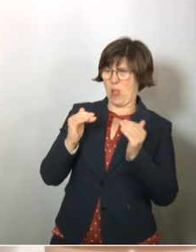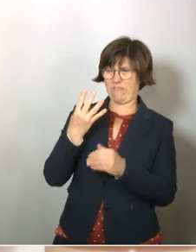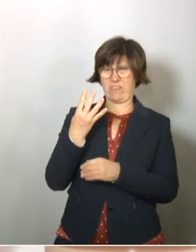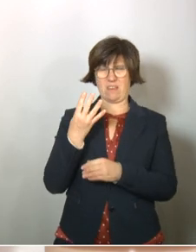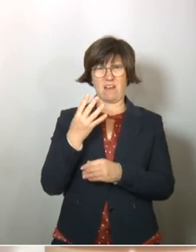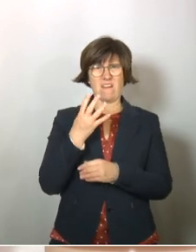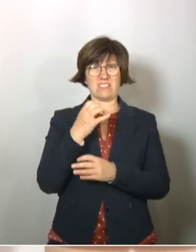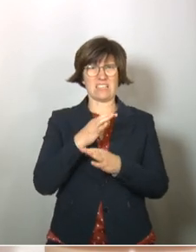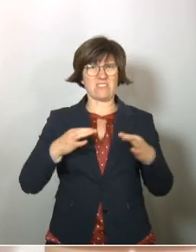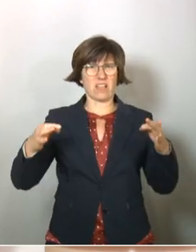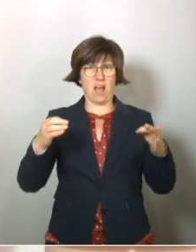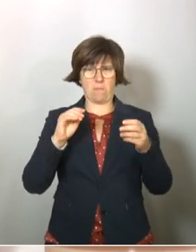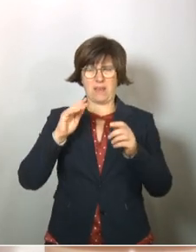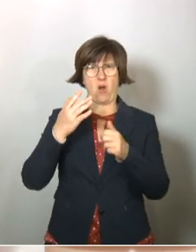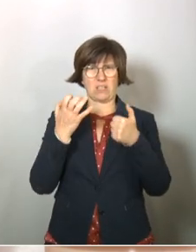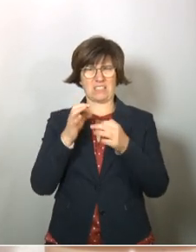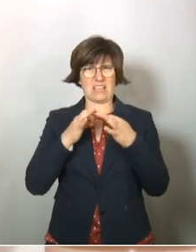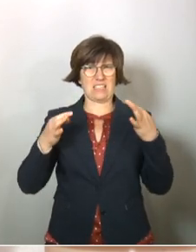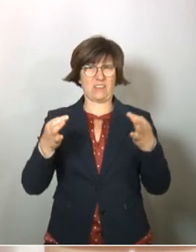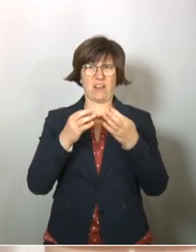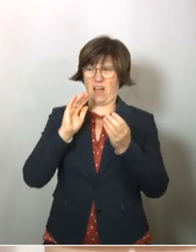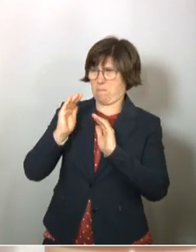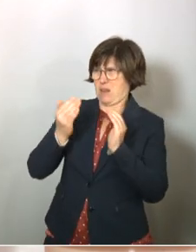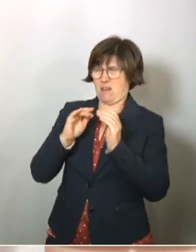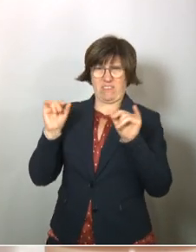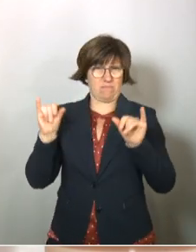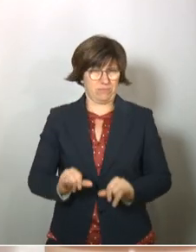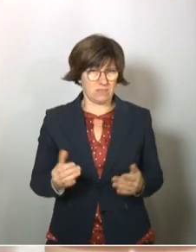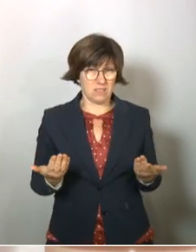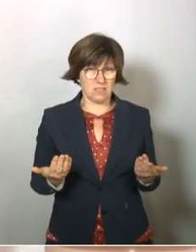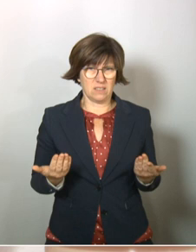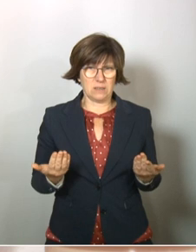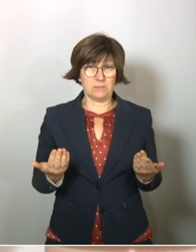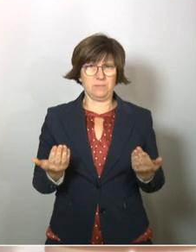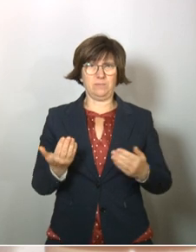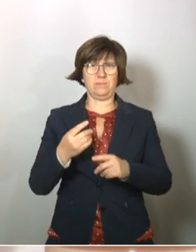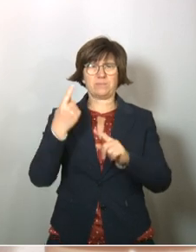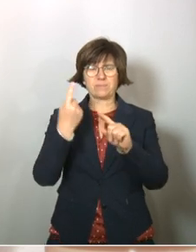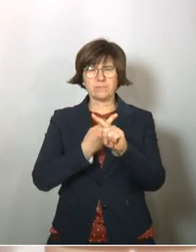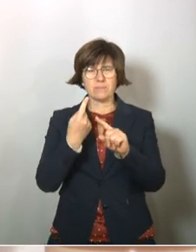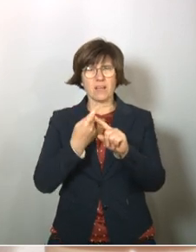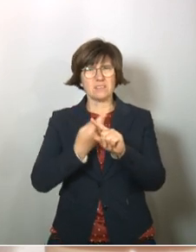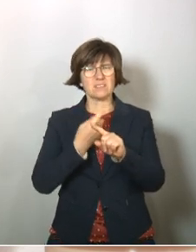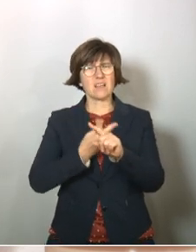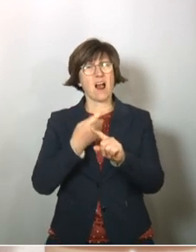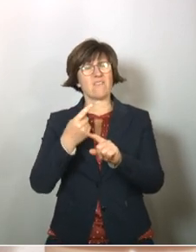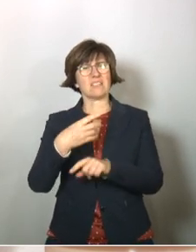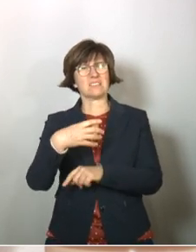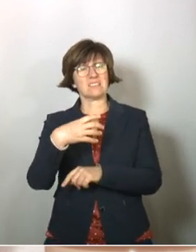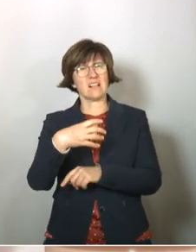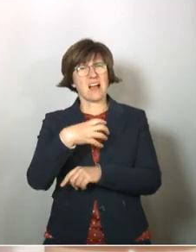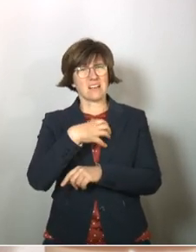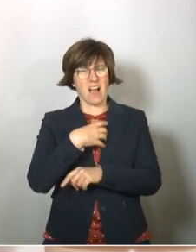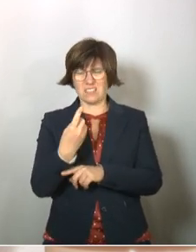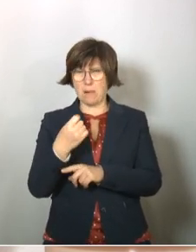viert auf 40 Quadratmetern oder 60 Quadratmetern zu wohnen. Die große Zahl von Kranken, die sich nicht